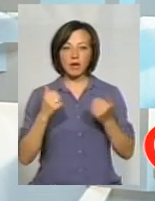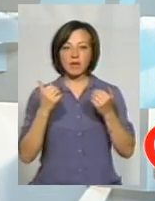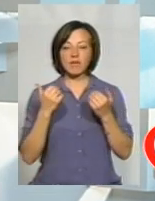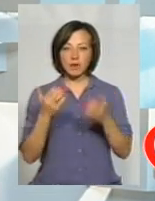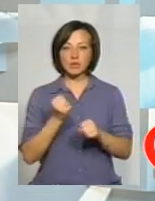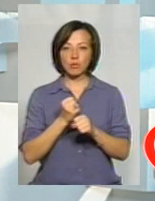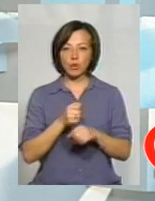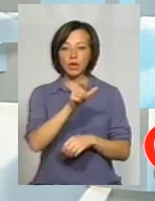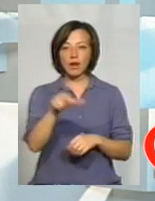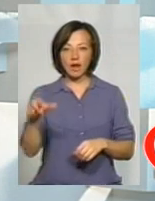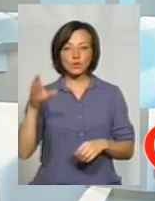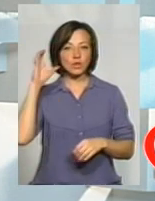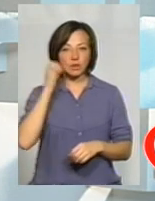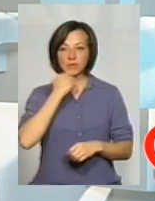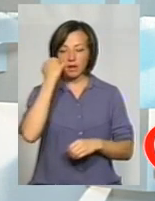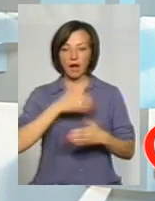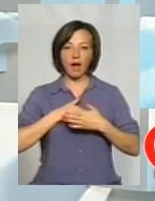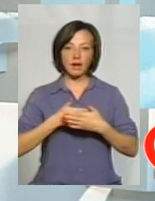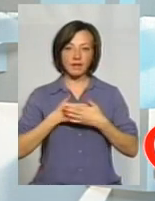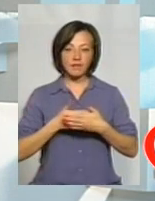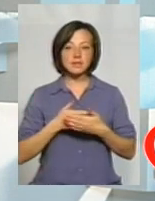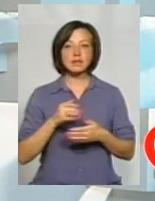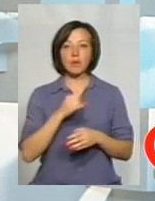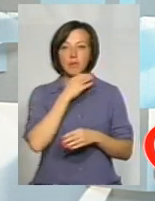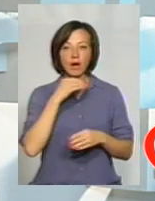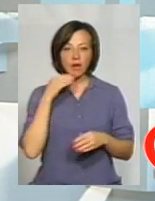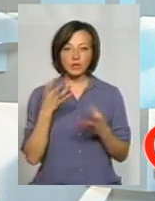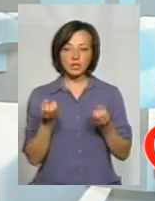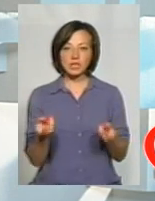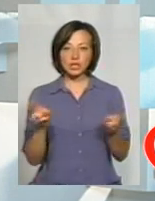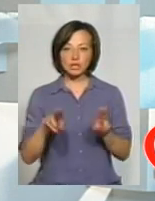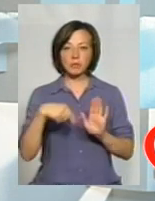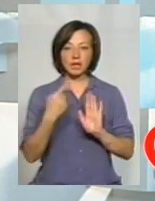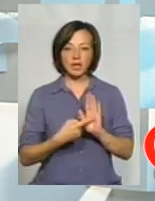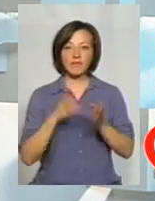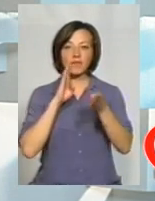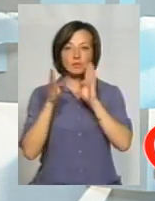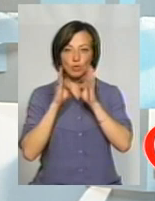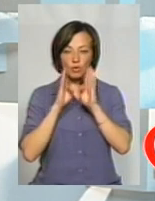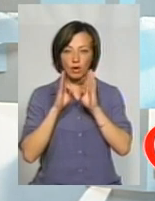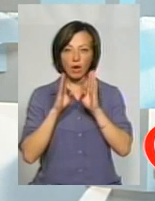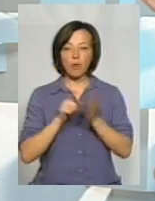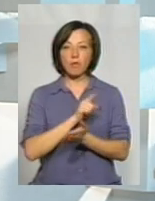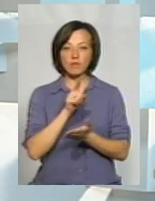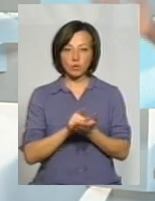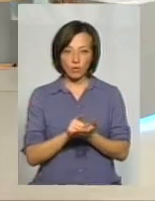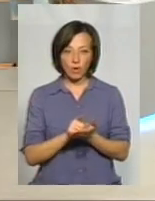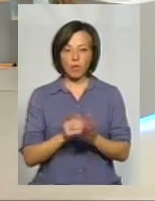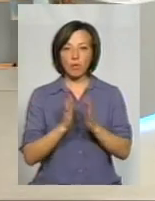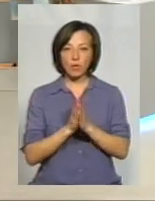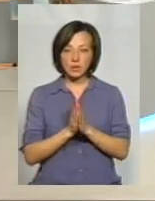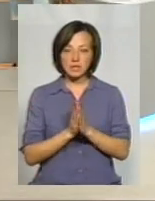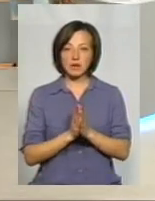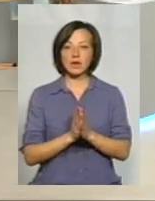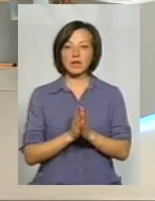за роботу, глядачам, слухачам. Дякую за активність. Багато у нас ще запитань залишається у мережі Фейсбук. Обов'язково попросимо